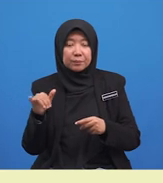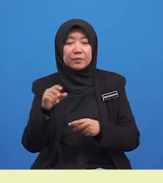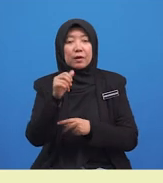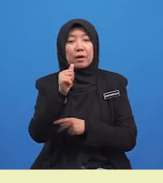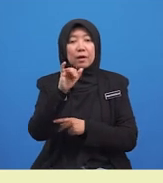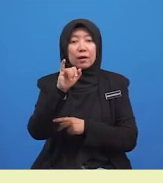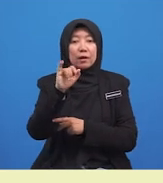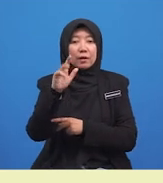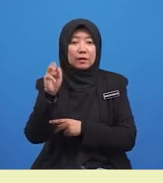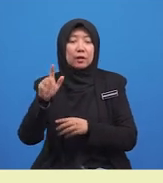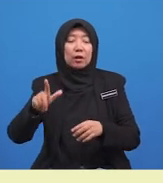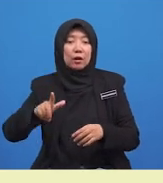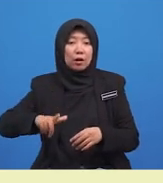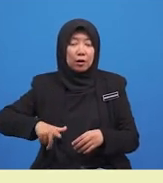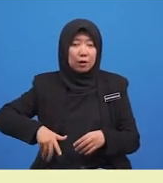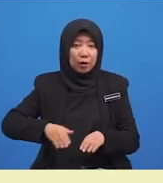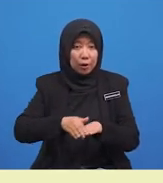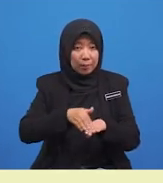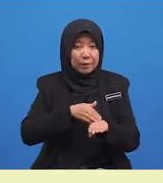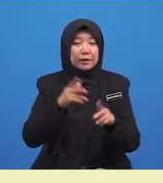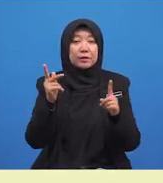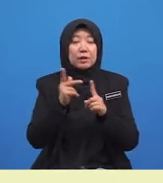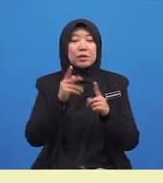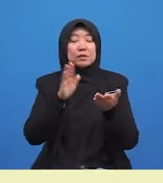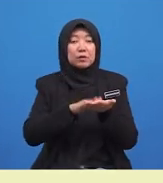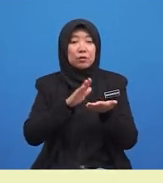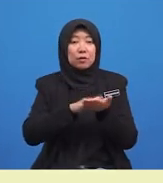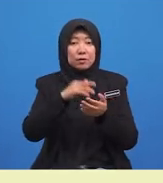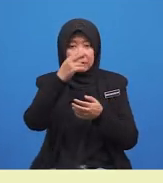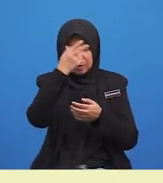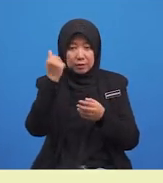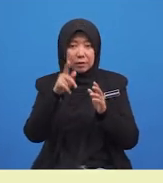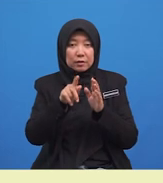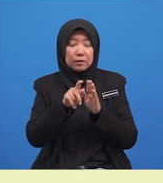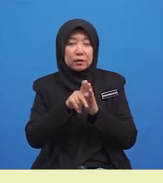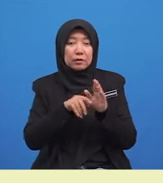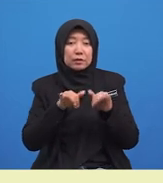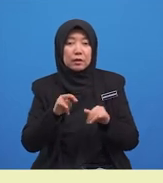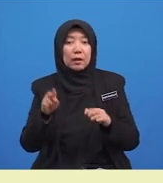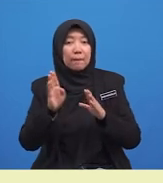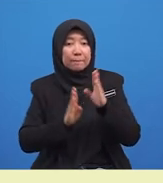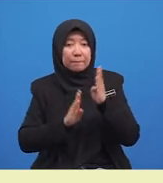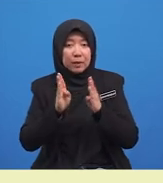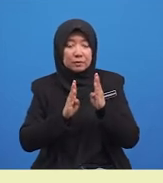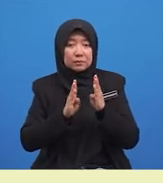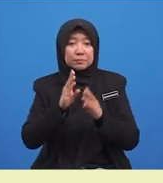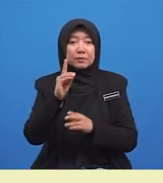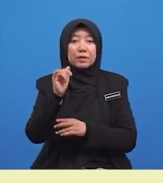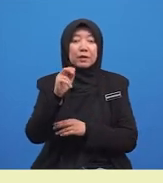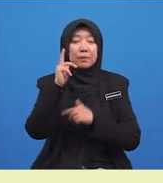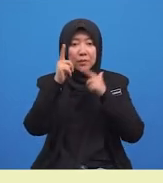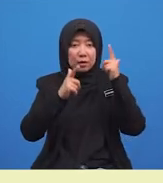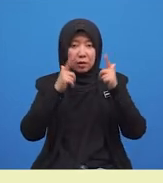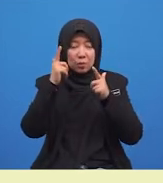lambat ke sekolah kerana ketinggalan bas. Dania melawat ladang